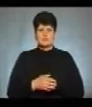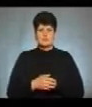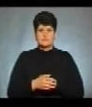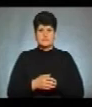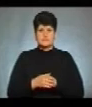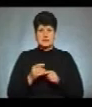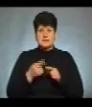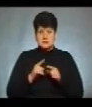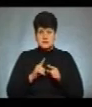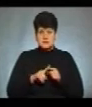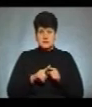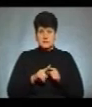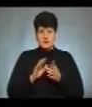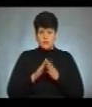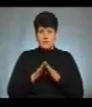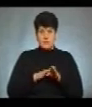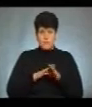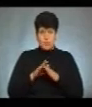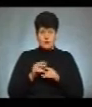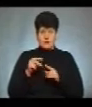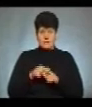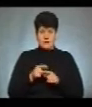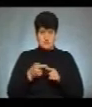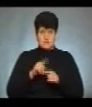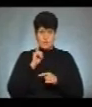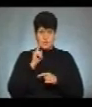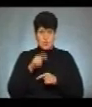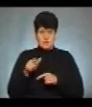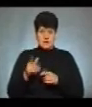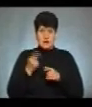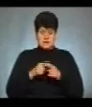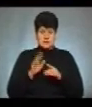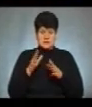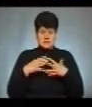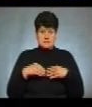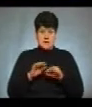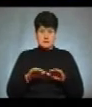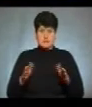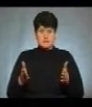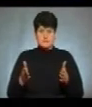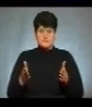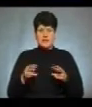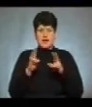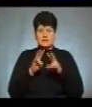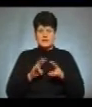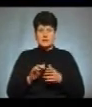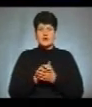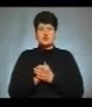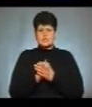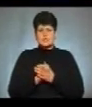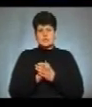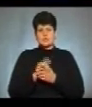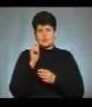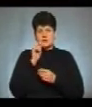умови повного навантаження. А це молода людина, а це буде сім'я, а це діти. Аналітика Асоціації міст України Людмила